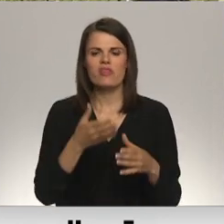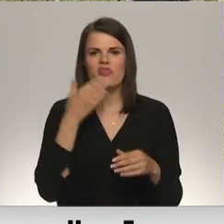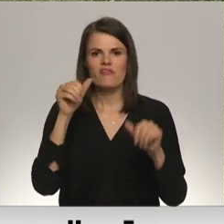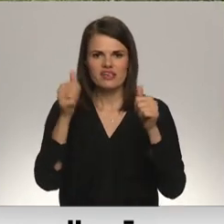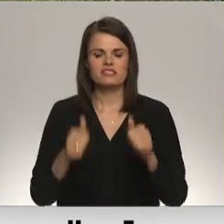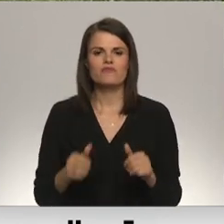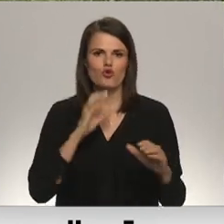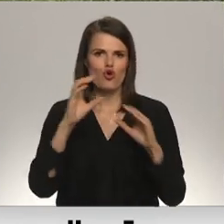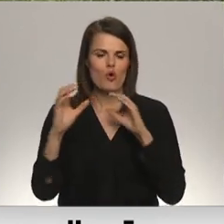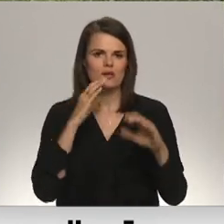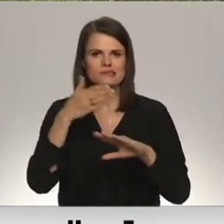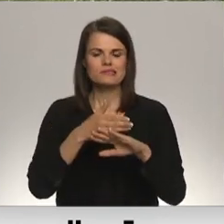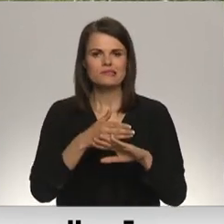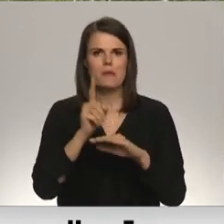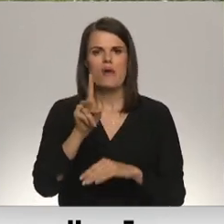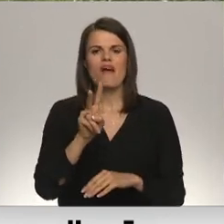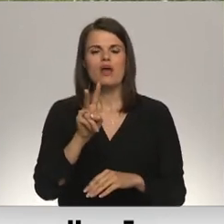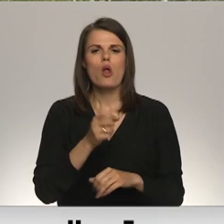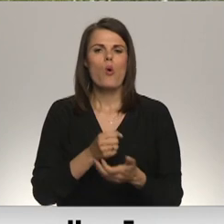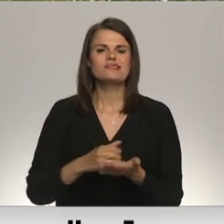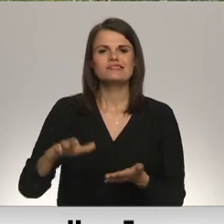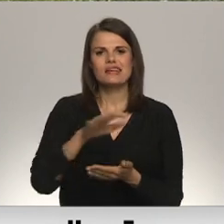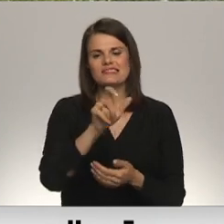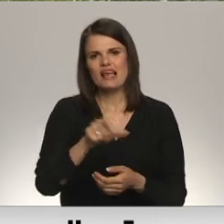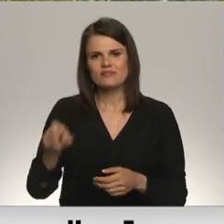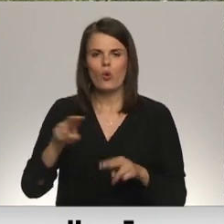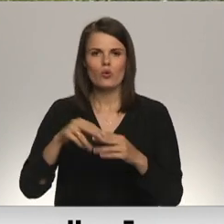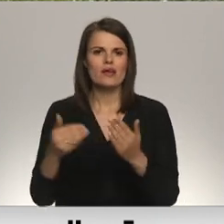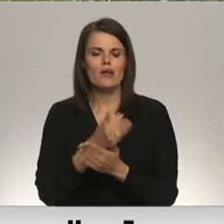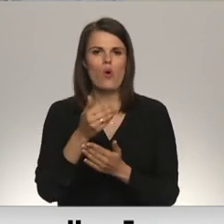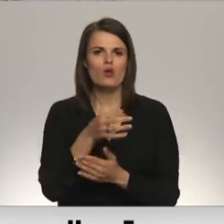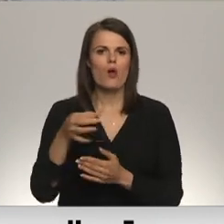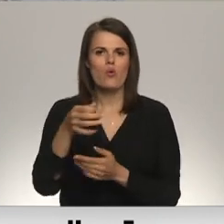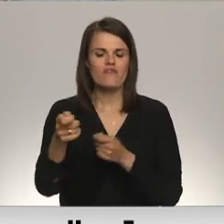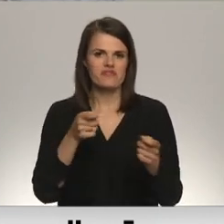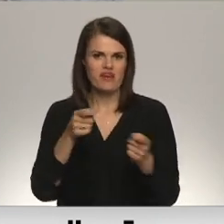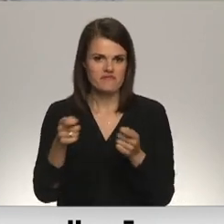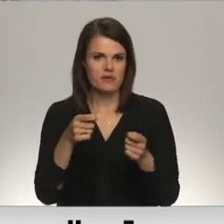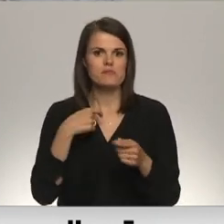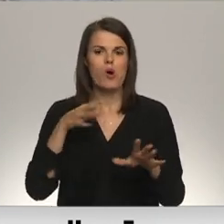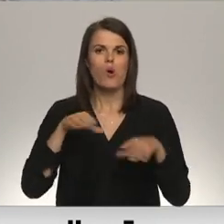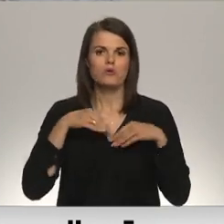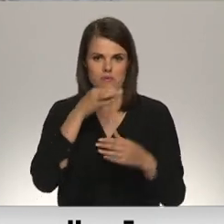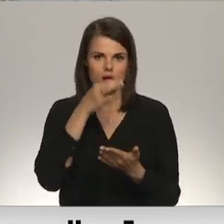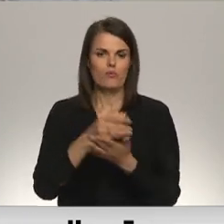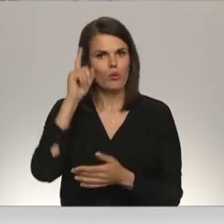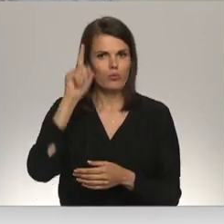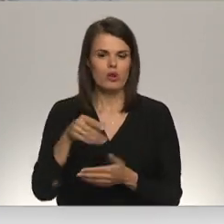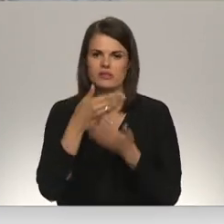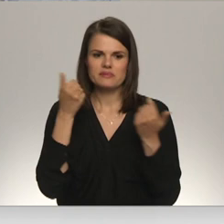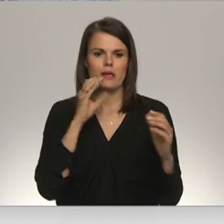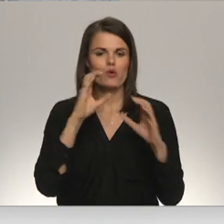izveidojusies komunikācijas starp pāvilostas iedzīvotājiem un jaunā novadu vadību. Uzņemos atbildību, protams, ka nebija